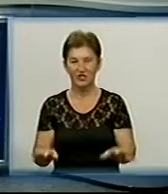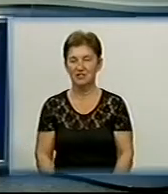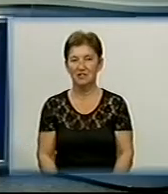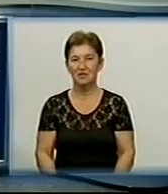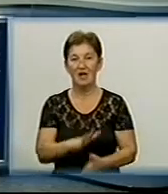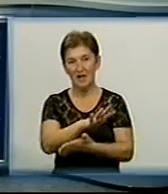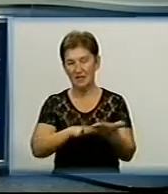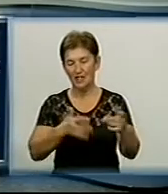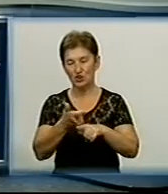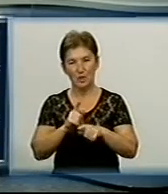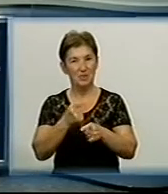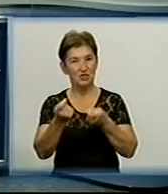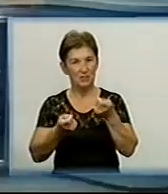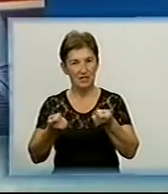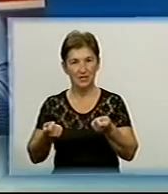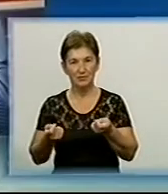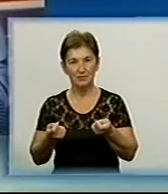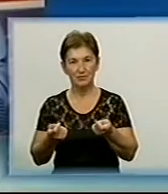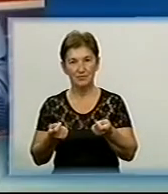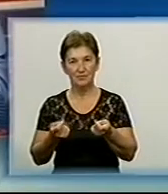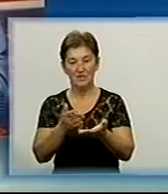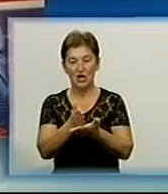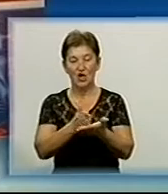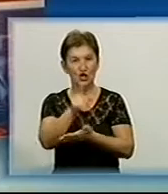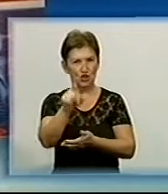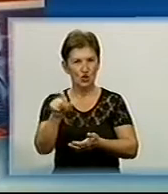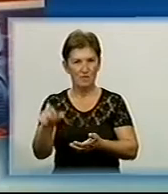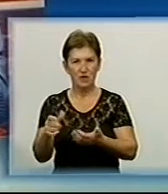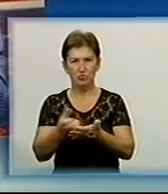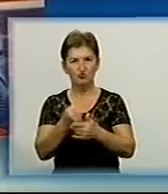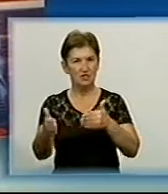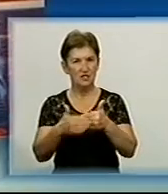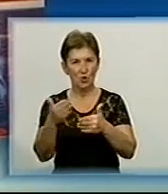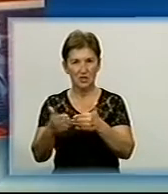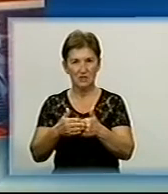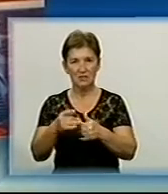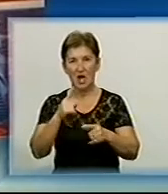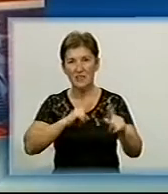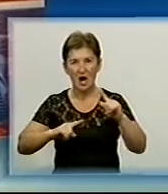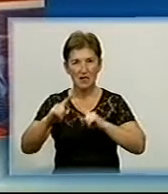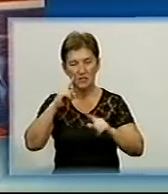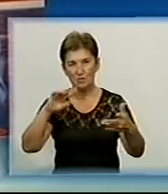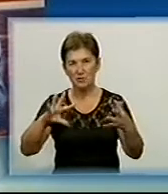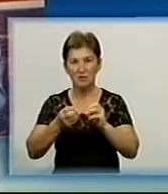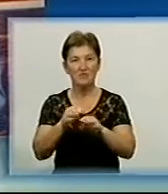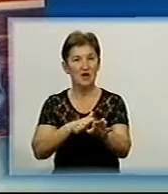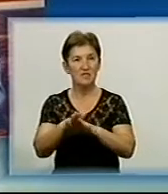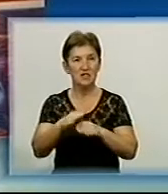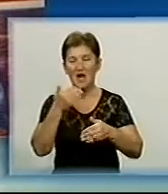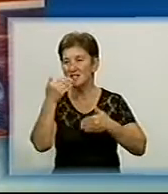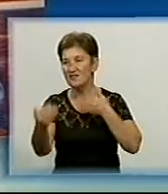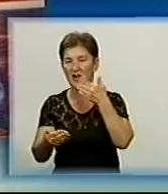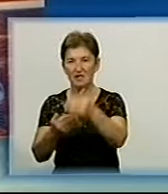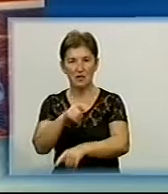Далі більше про це і не тільки Чиновники отримали на горіхи на апаратній нараді облдержадміністрації Підсумували виконання звернень